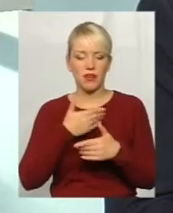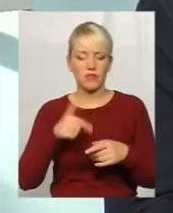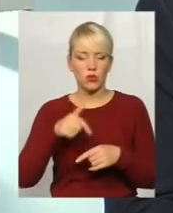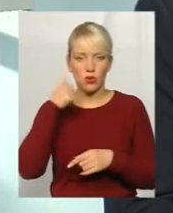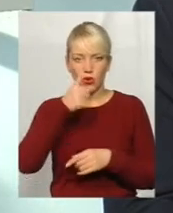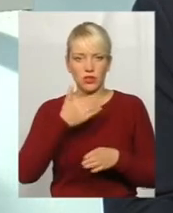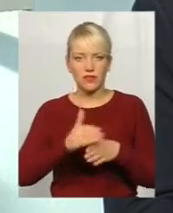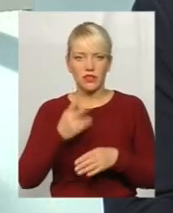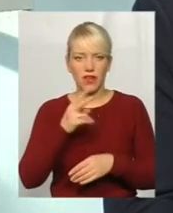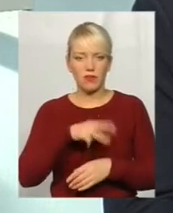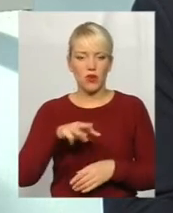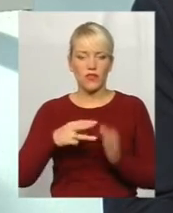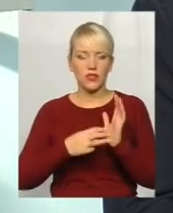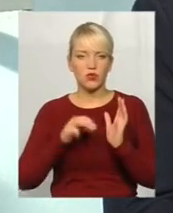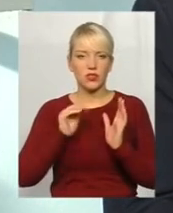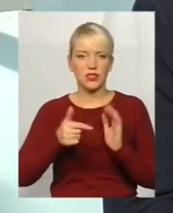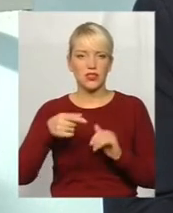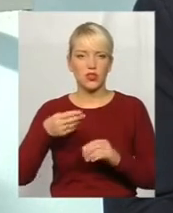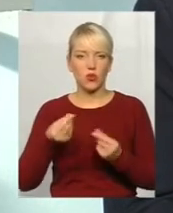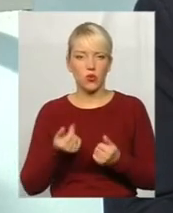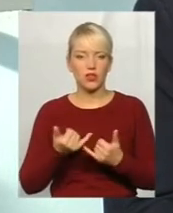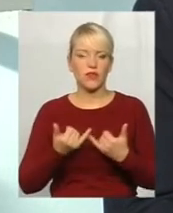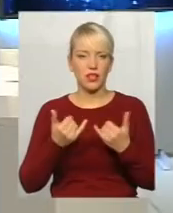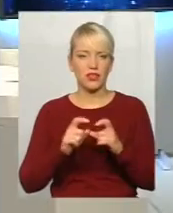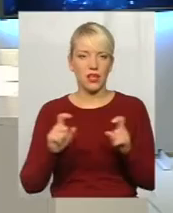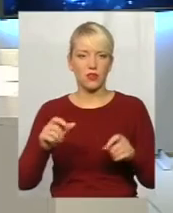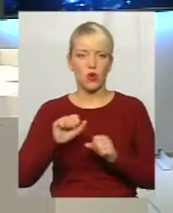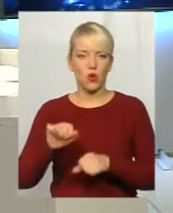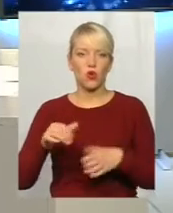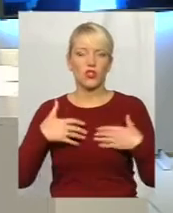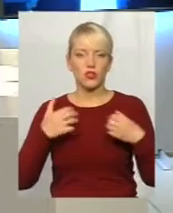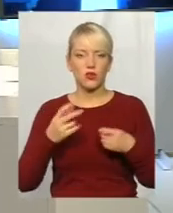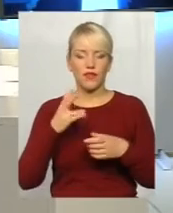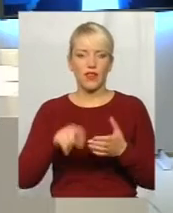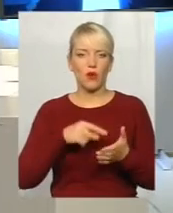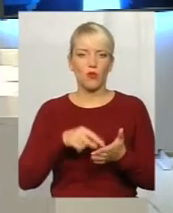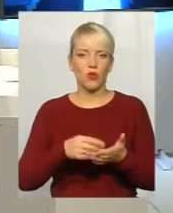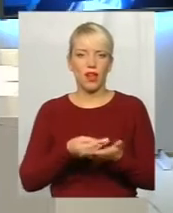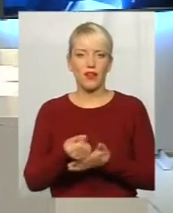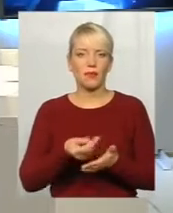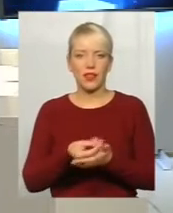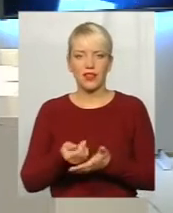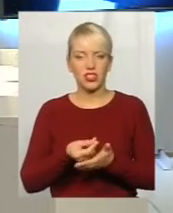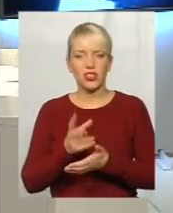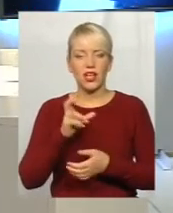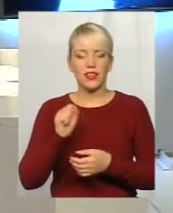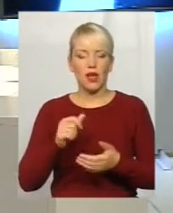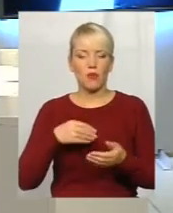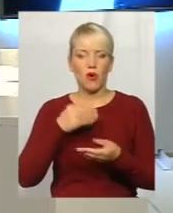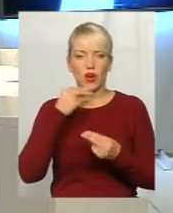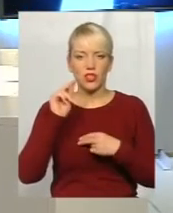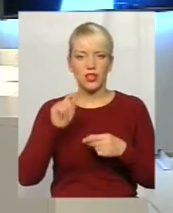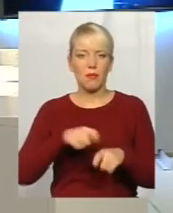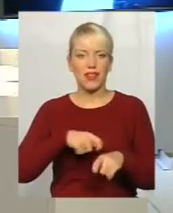мільйони 800 тисяч коштів на заклади охорони здоров'я. Це на комунальні платежі, це на покращення матеріальної